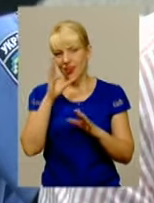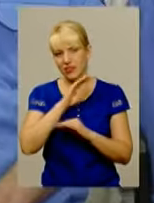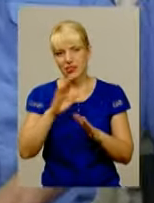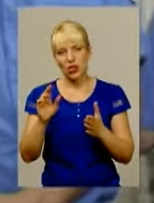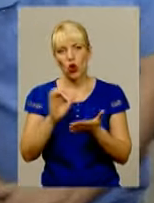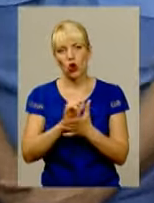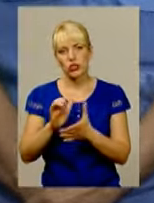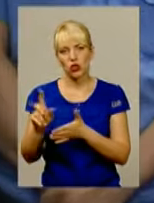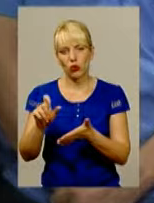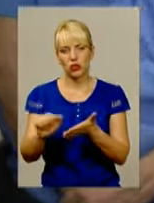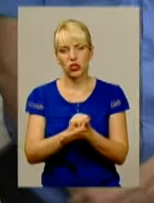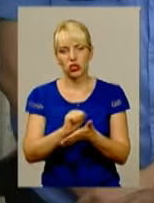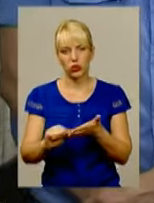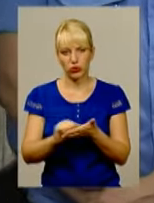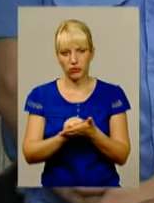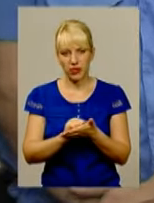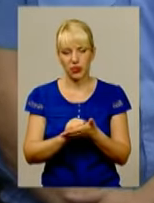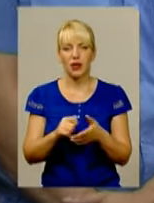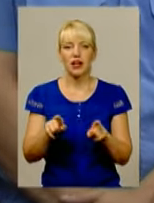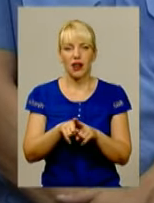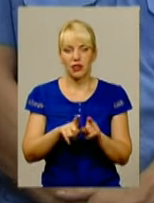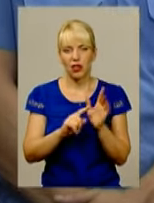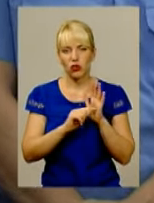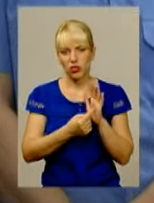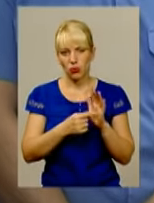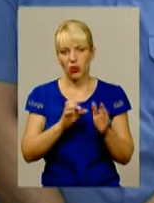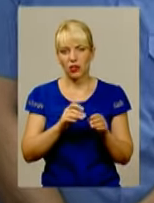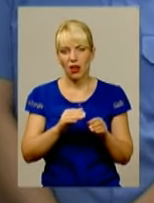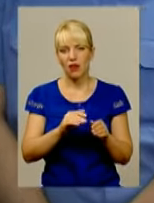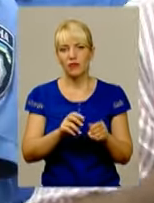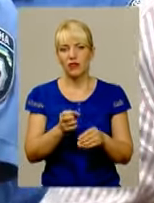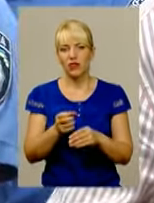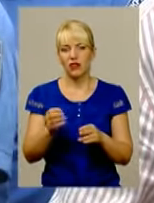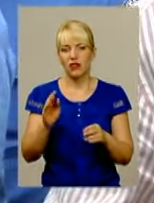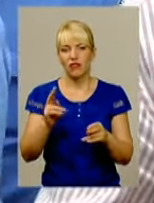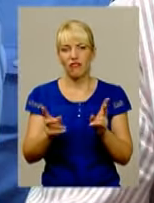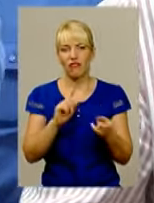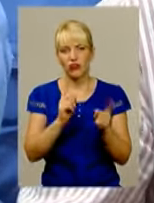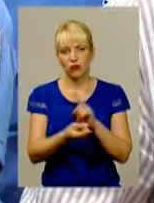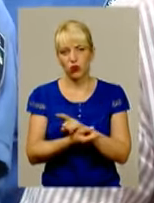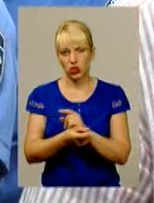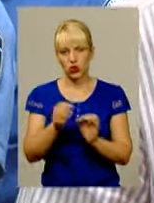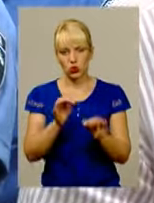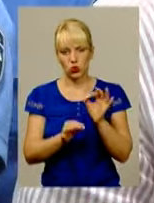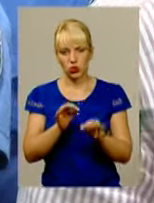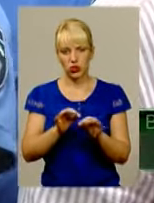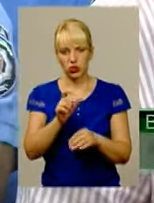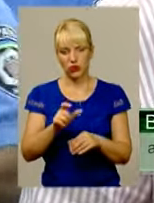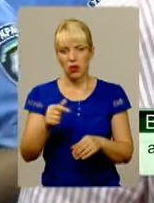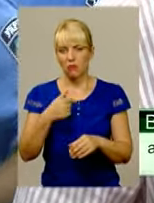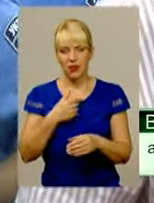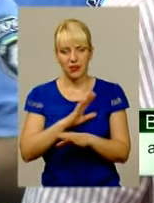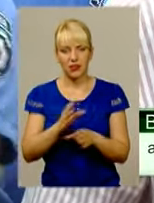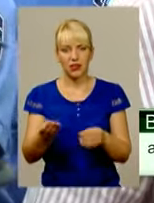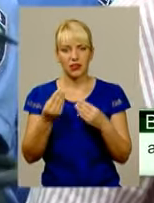запобіжного заходу у вигляді взяття під варту. А також наполягає на відводі судді. Мені не дали матеріалів. По питанні